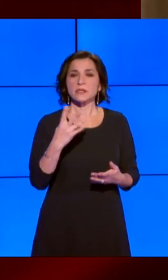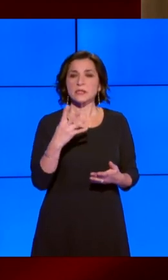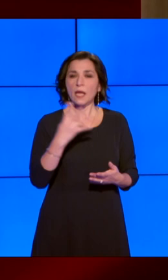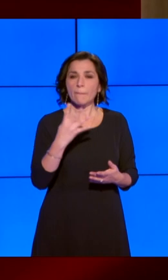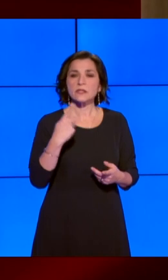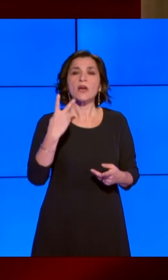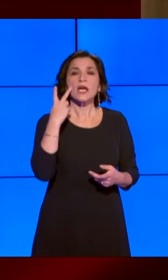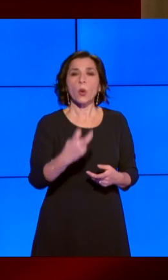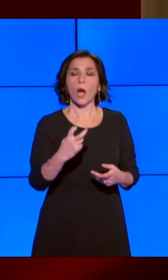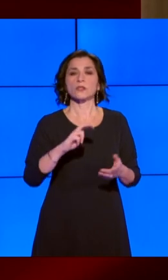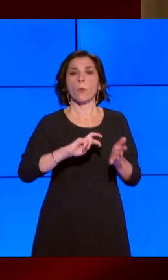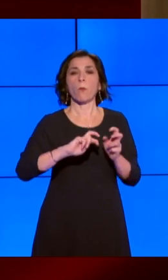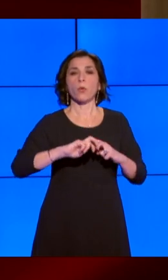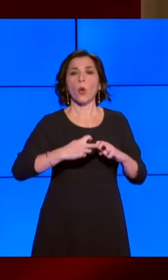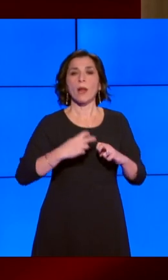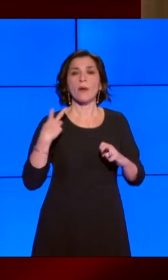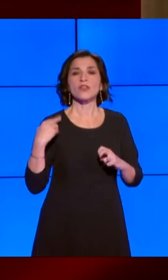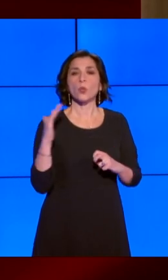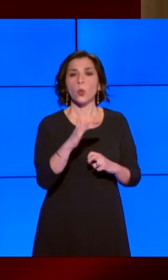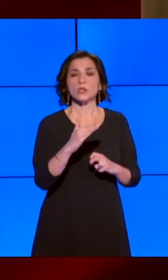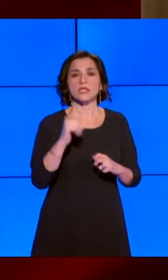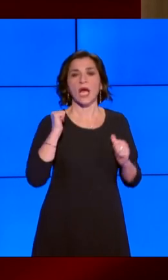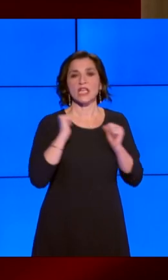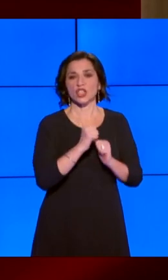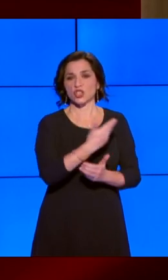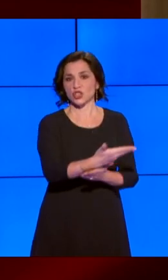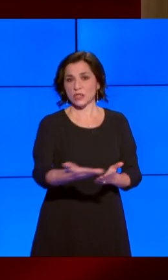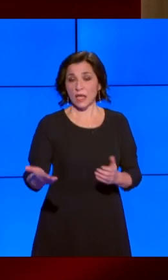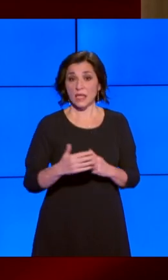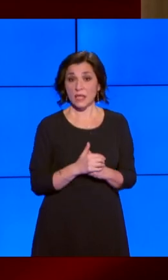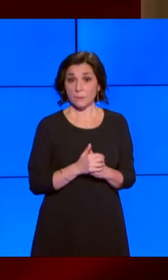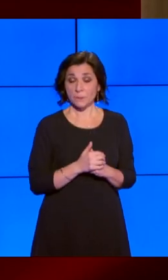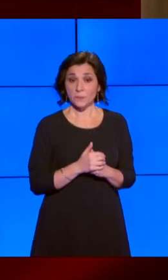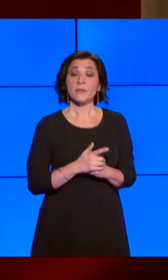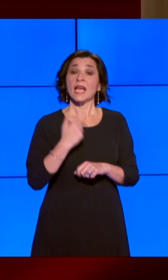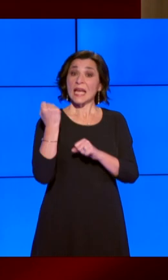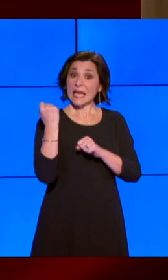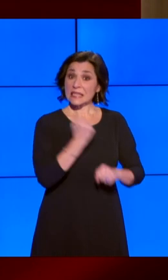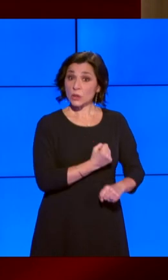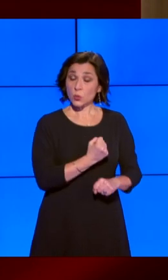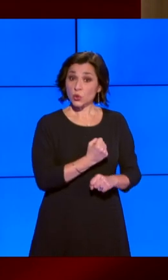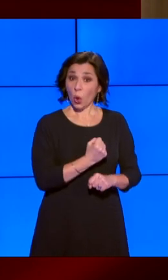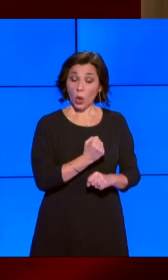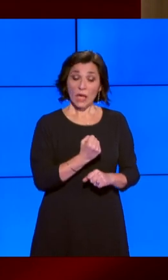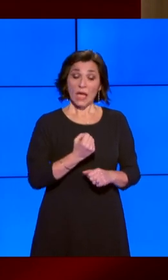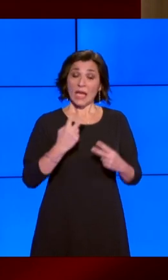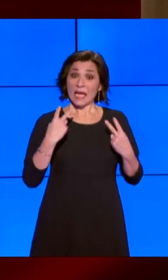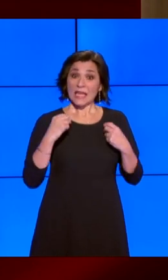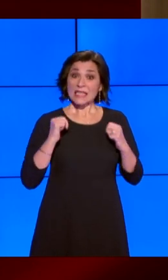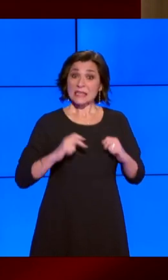La democrazia si rafforza se le istituzioni tengono viva una ragionevole speranza.